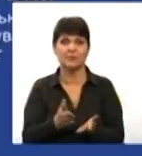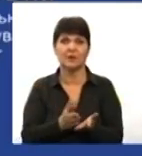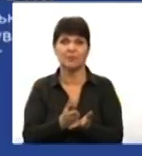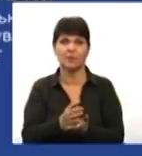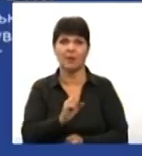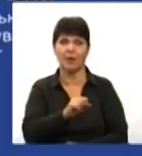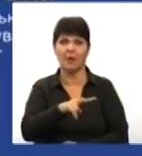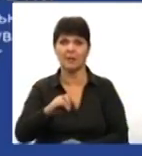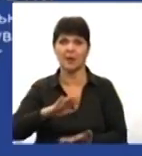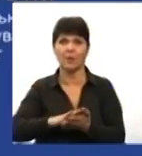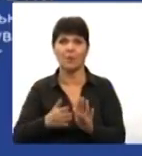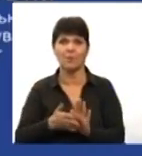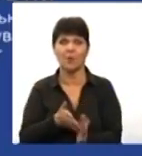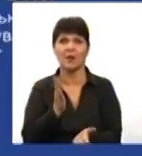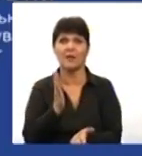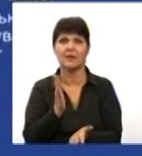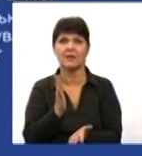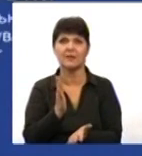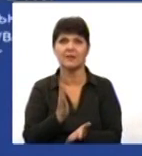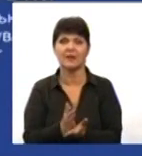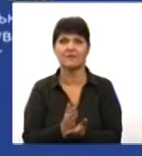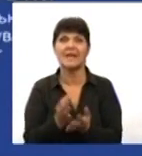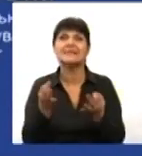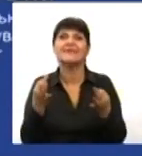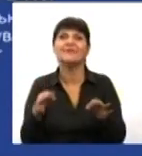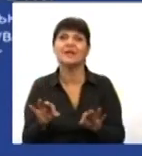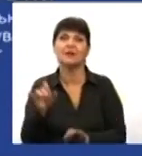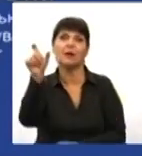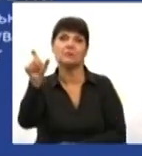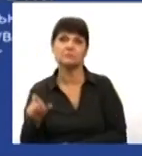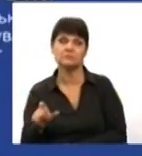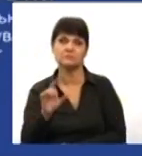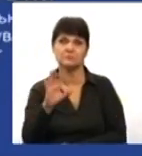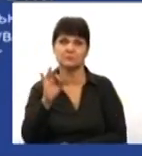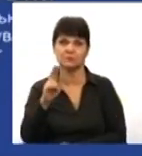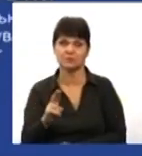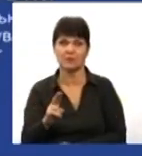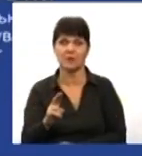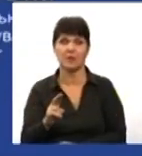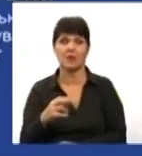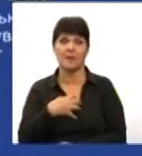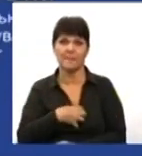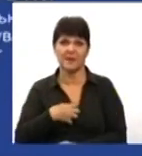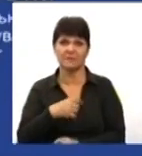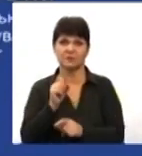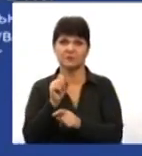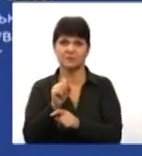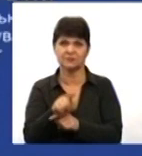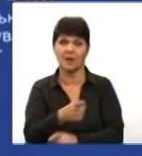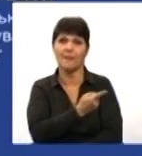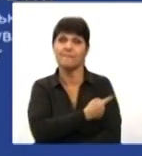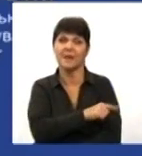за умови наявності вільного соціального робітника. Переважне право мають особи, які замовляють до медичної